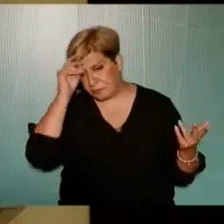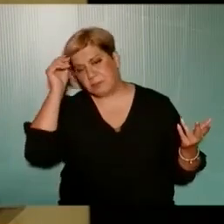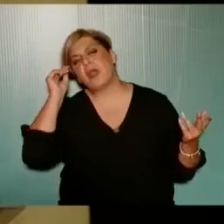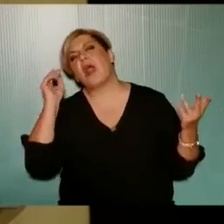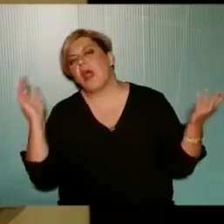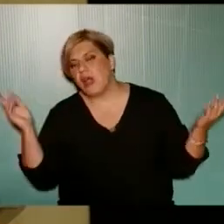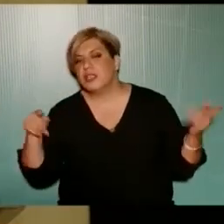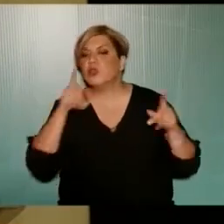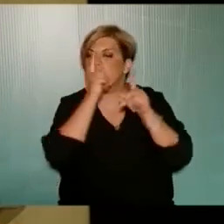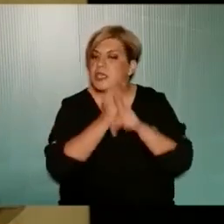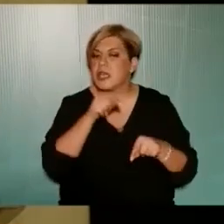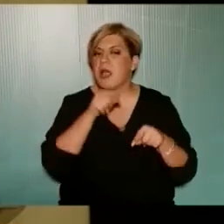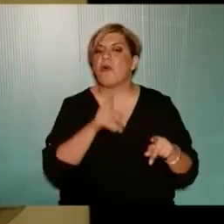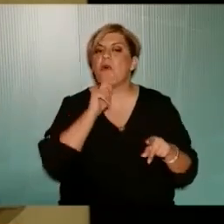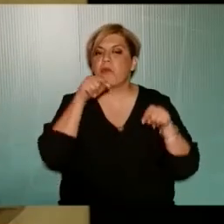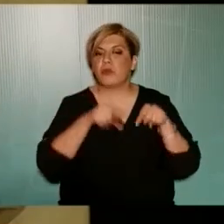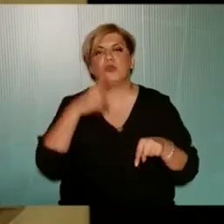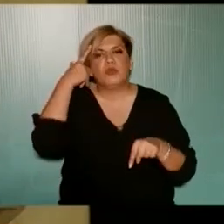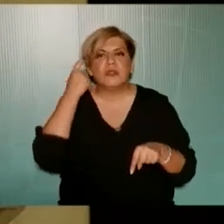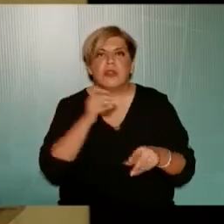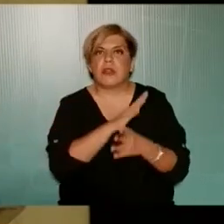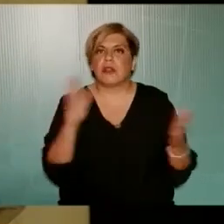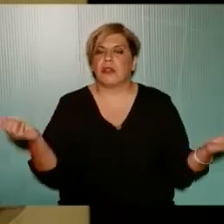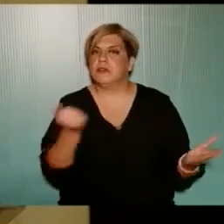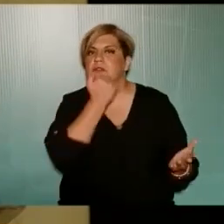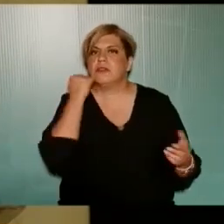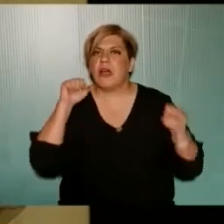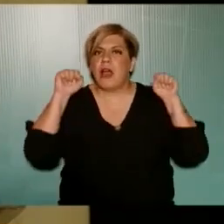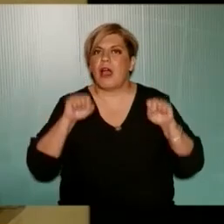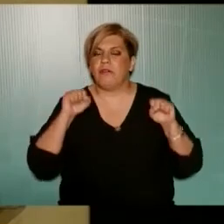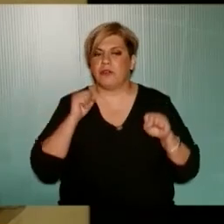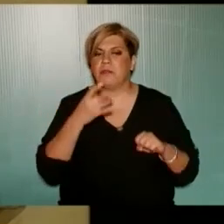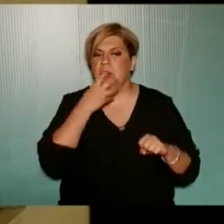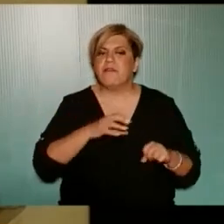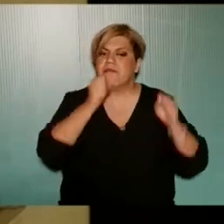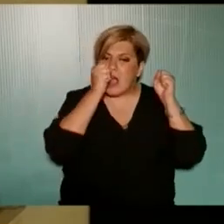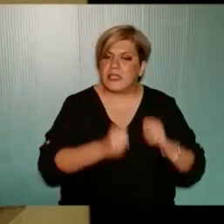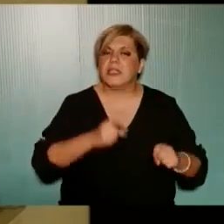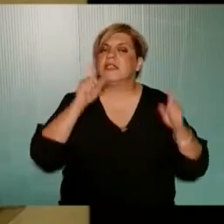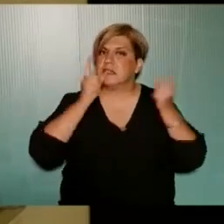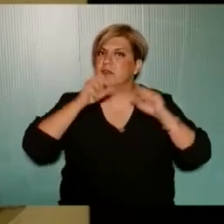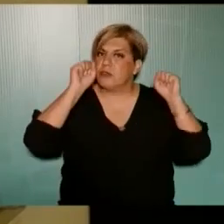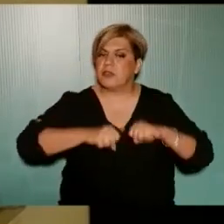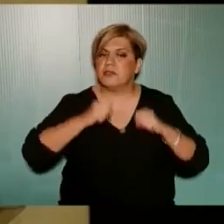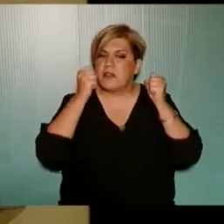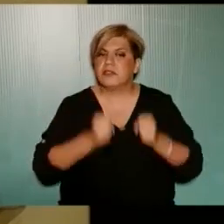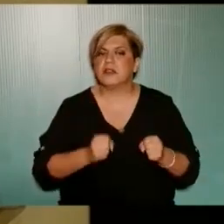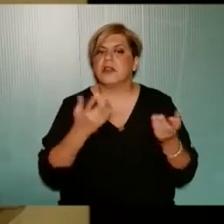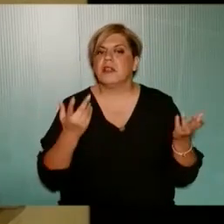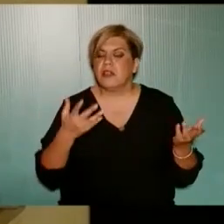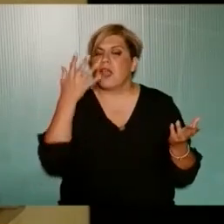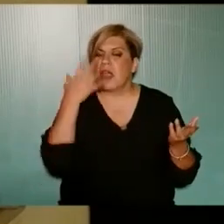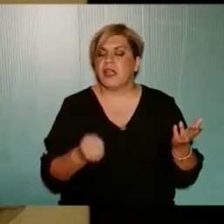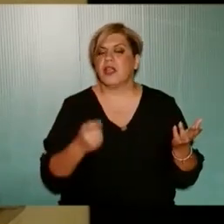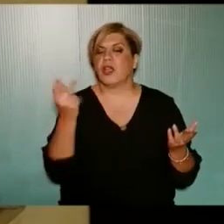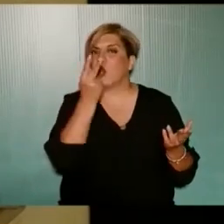Ένα αυτό το έργο το συγκεκριμένο, με το οποίο έργο το ξέρετε ότι στα βασικά έχουμε συμφωνήσει και ψηφίσαμε γιατί ακριβώς θα